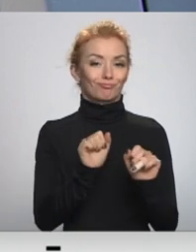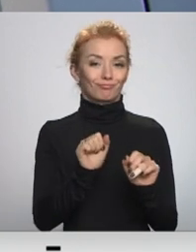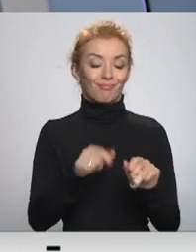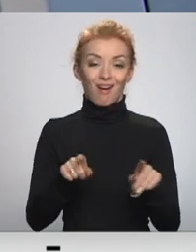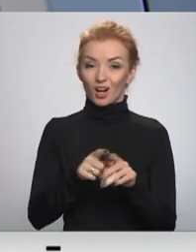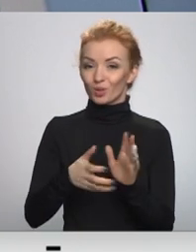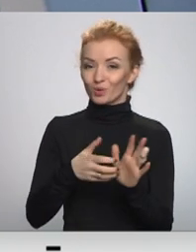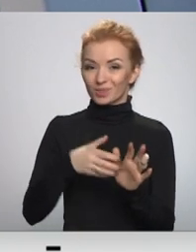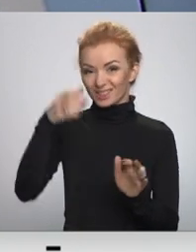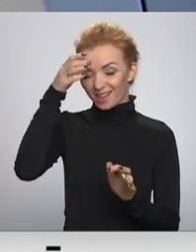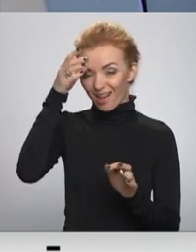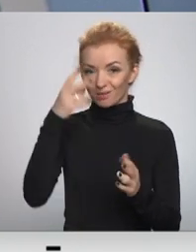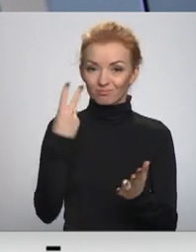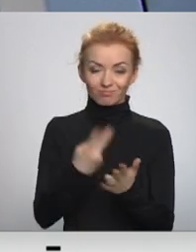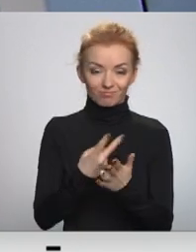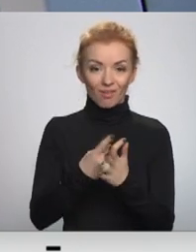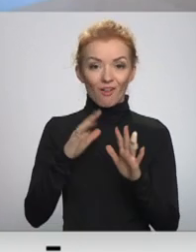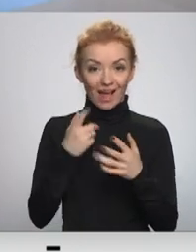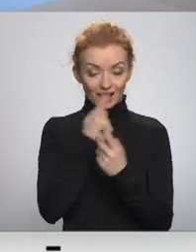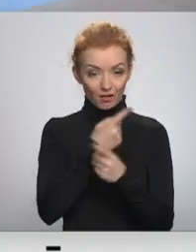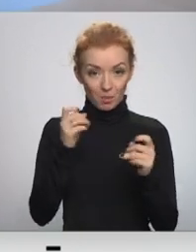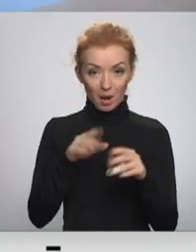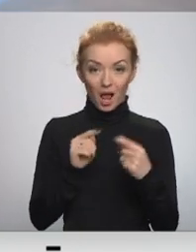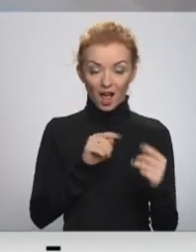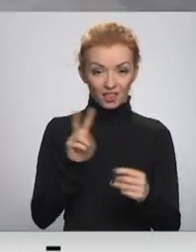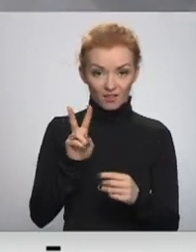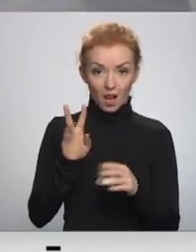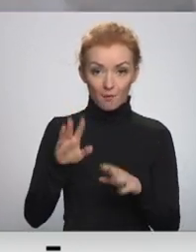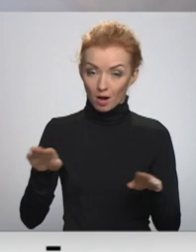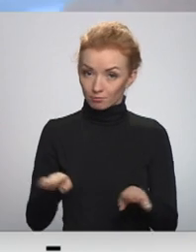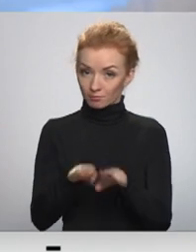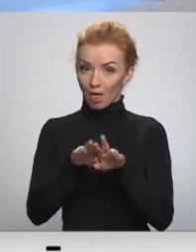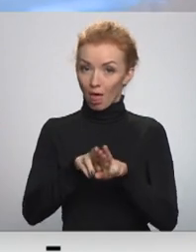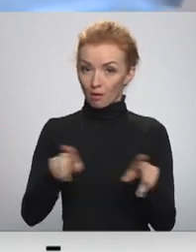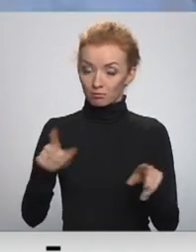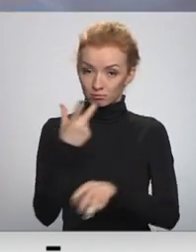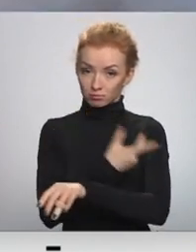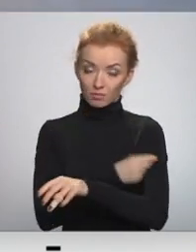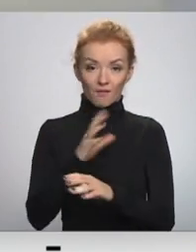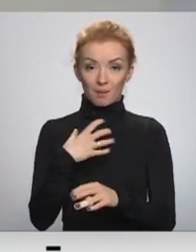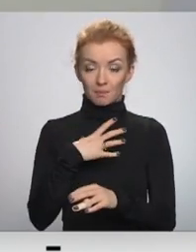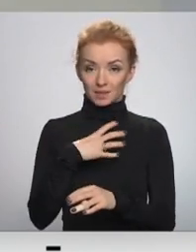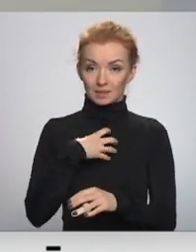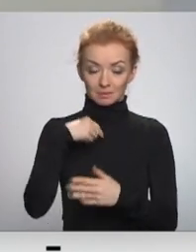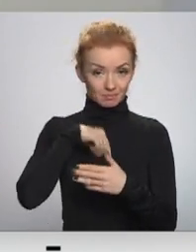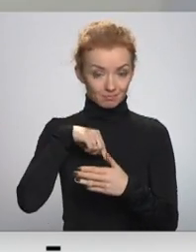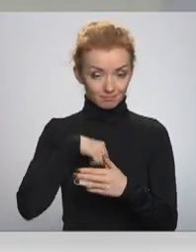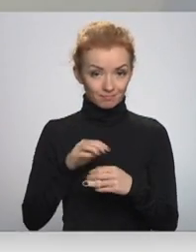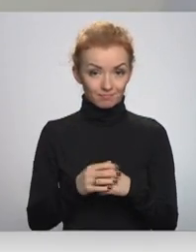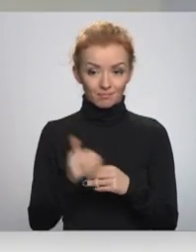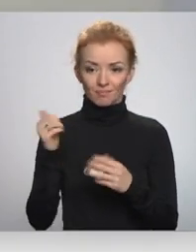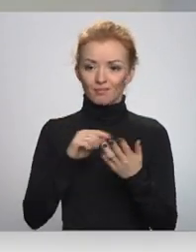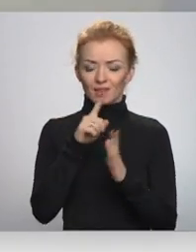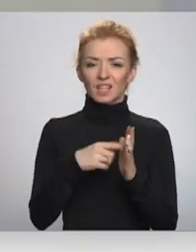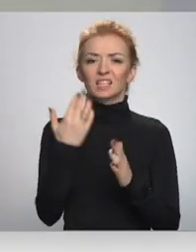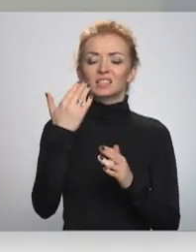trūkstot zinātnisku pierādījumu, lai informāciju par antivielām varētu pielīdzināt vakcinācijai vai pārslimošanai. Cik ir jābūt, lai